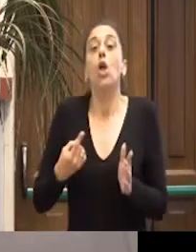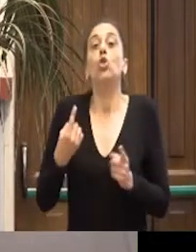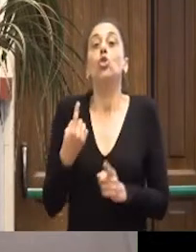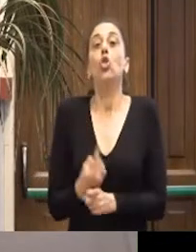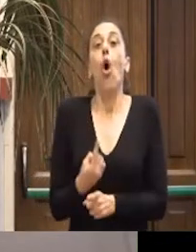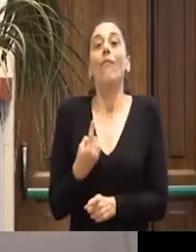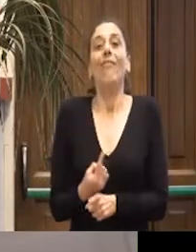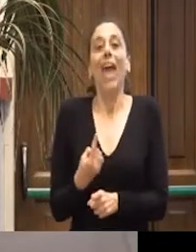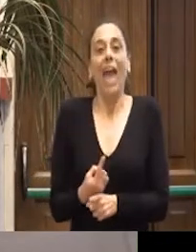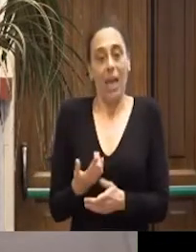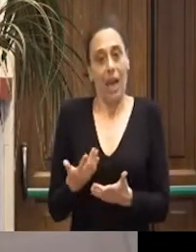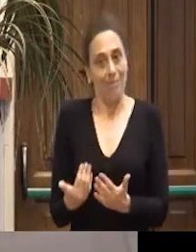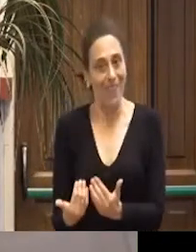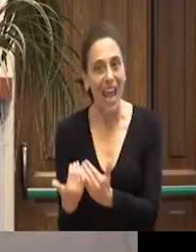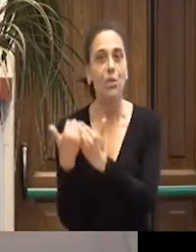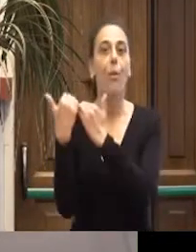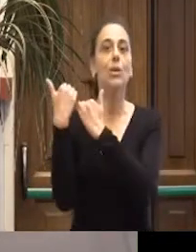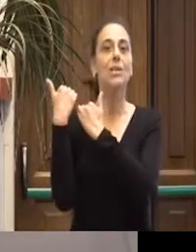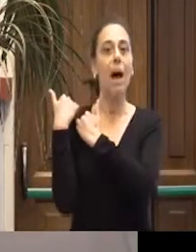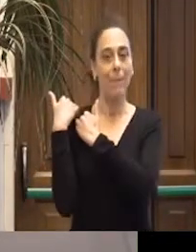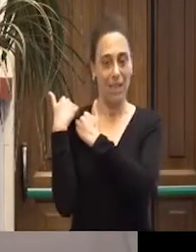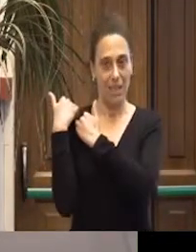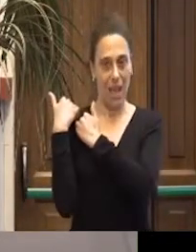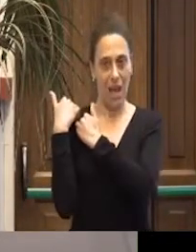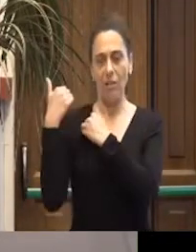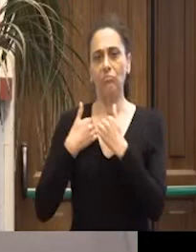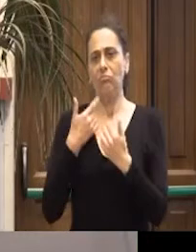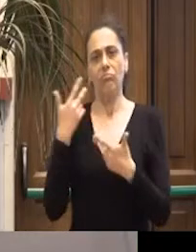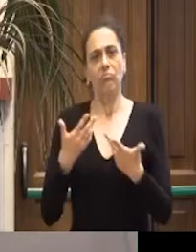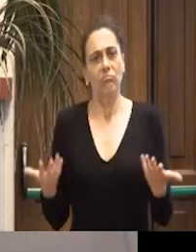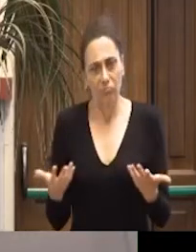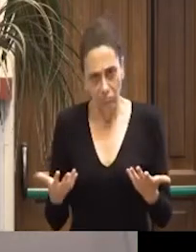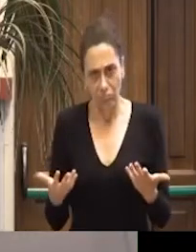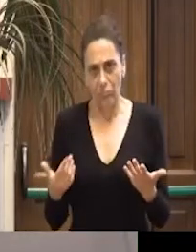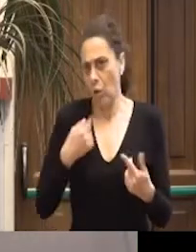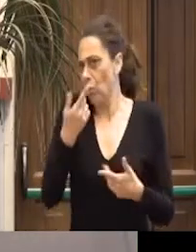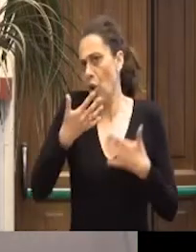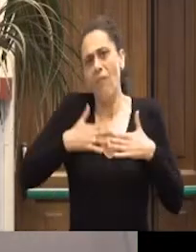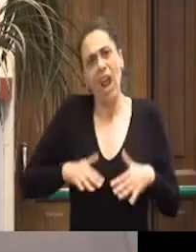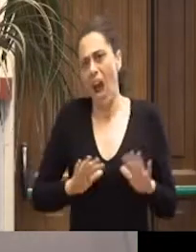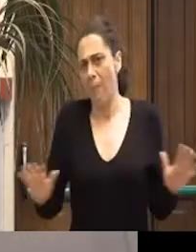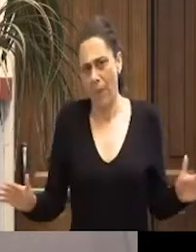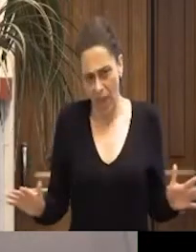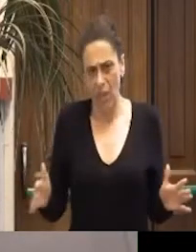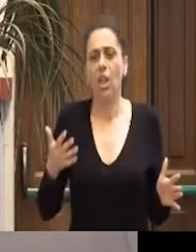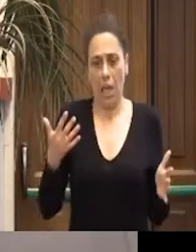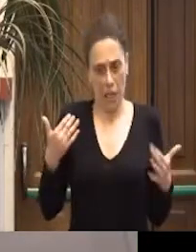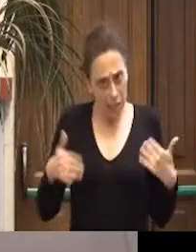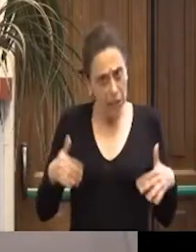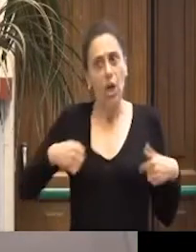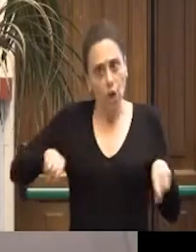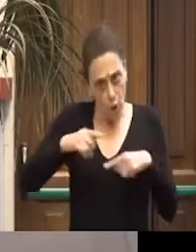di assumersi una responsabilità, ne stiamo parlando di recente, noi lo dico francamente, abbiamo fatto fatica